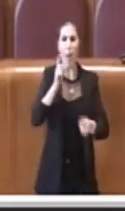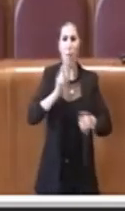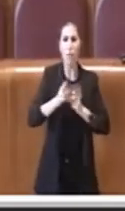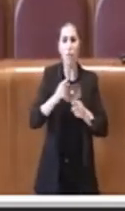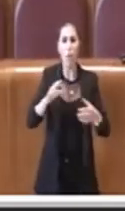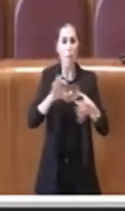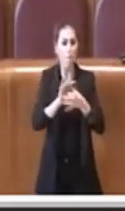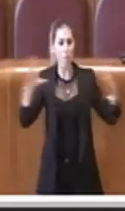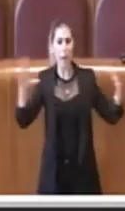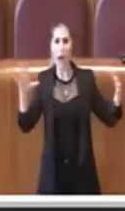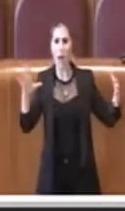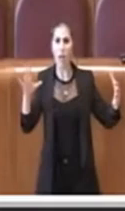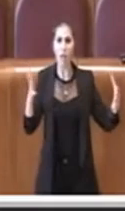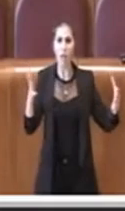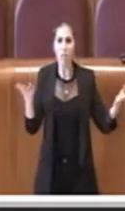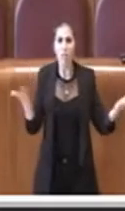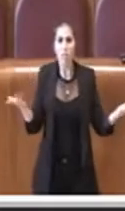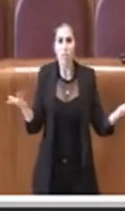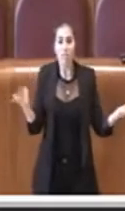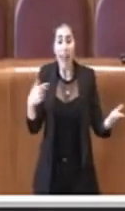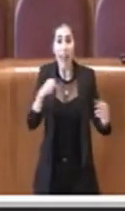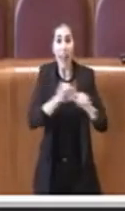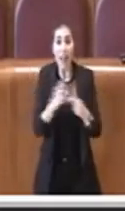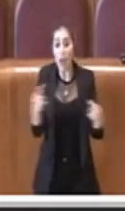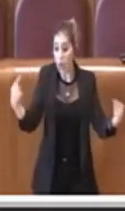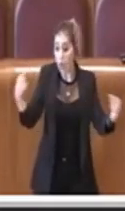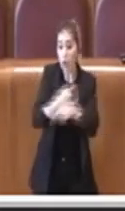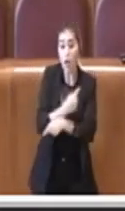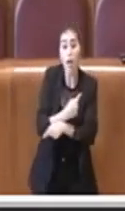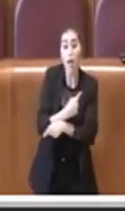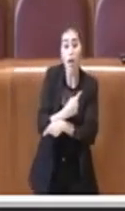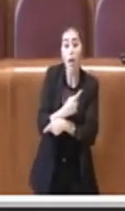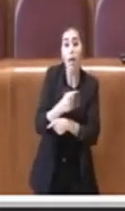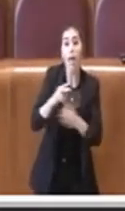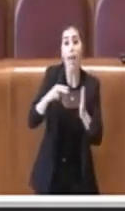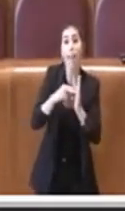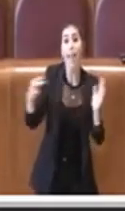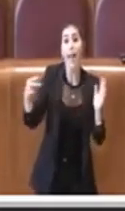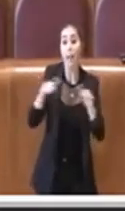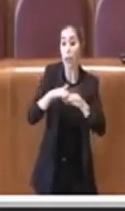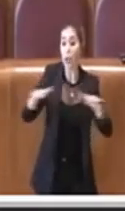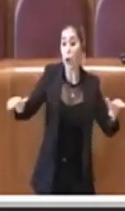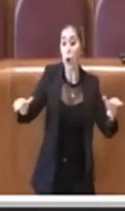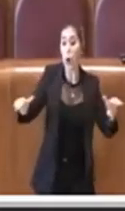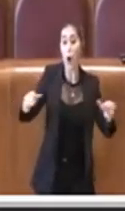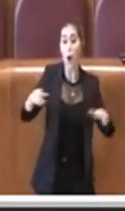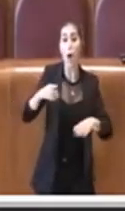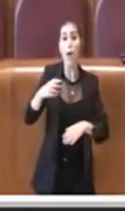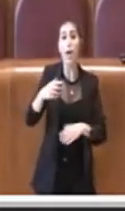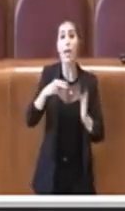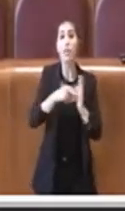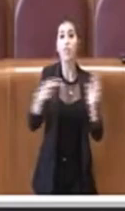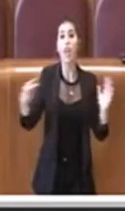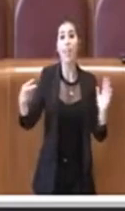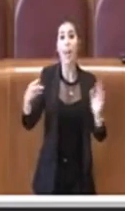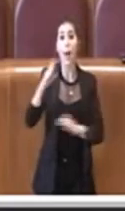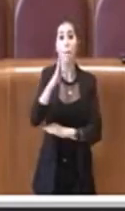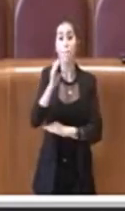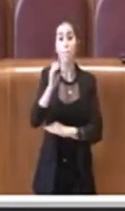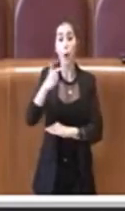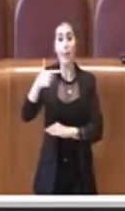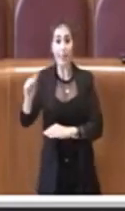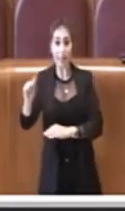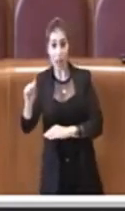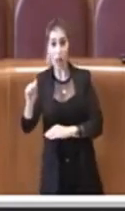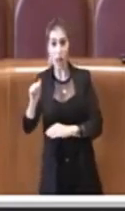Credo invece che il tavolo tecnico coordinato dall'ingegner Botta sia stato un tavolo invece attento